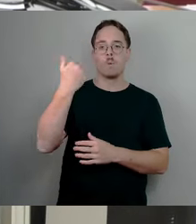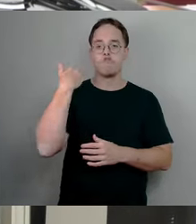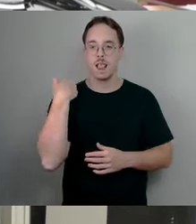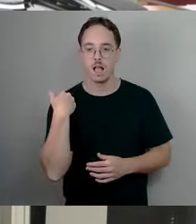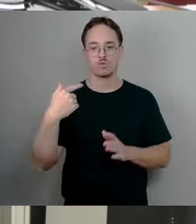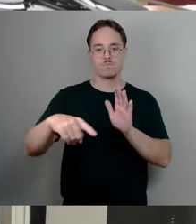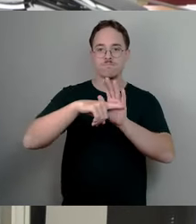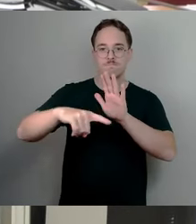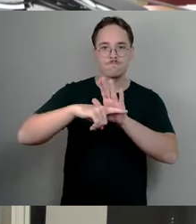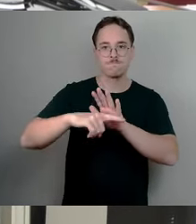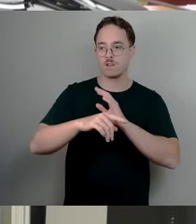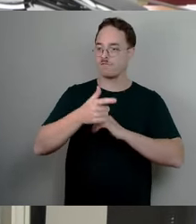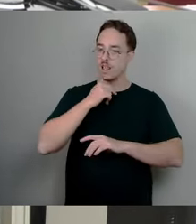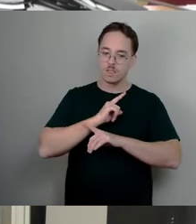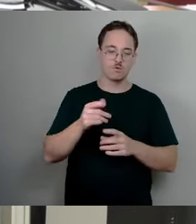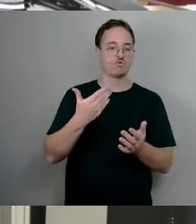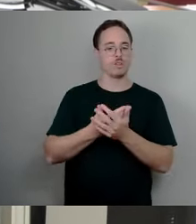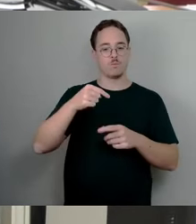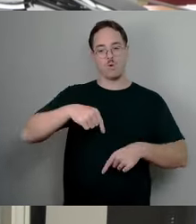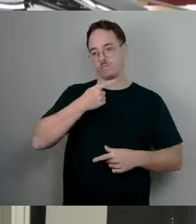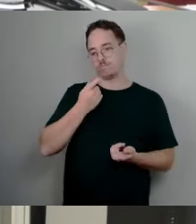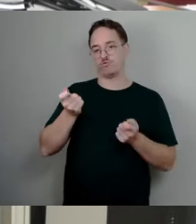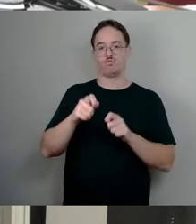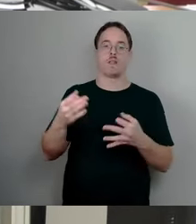Und darum bitte ich auch um Ihre Zustimmung. Herzlichen Dank.